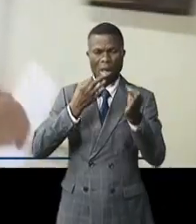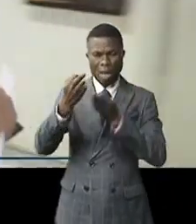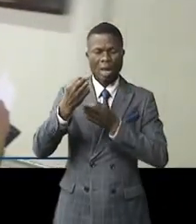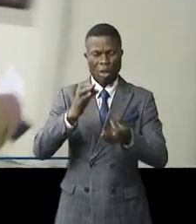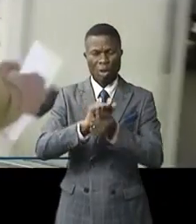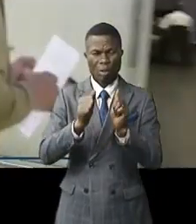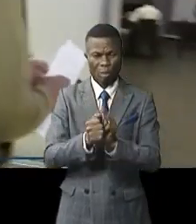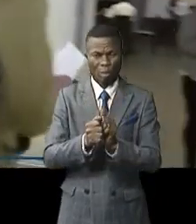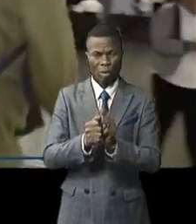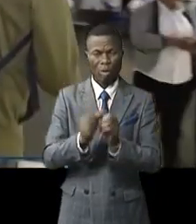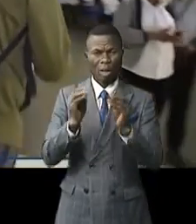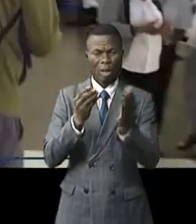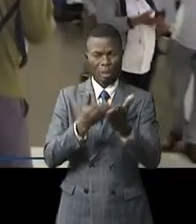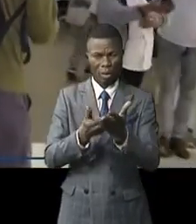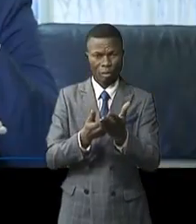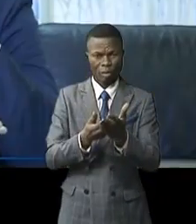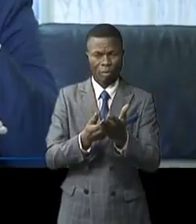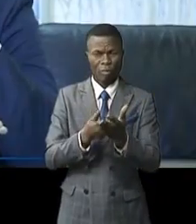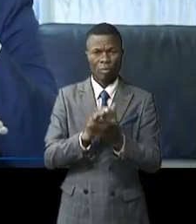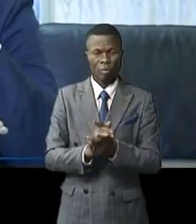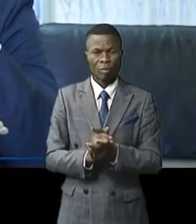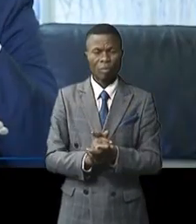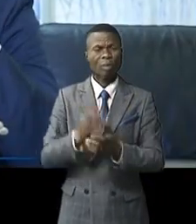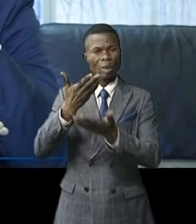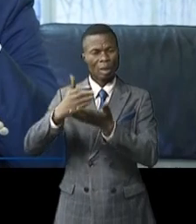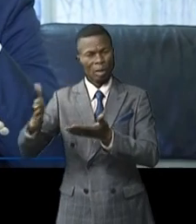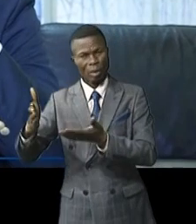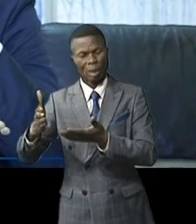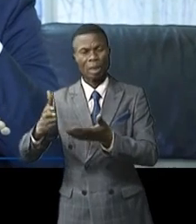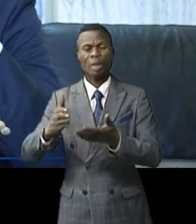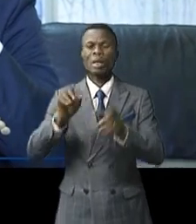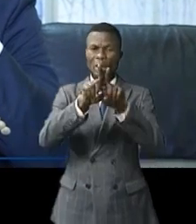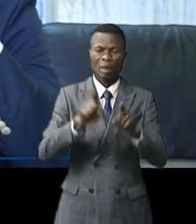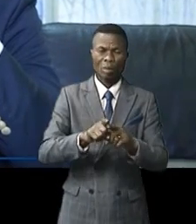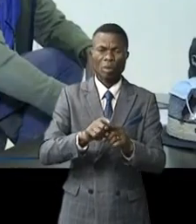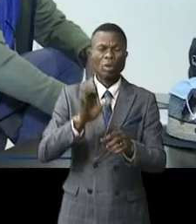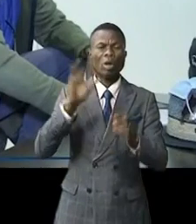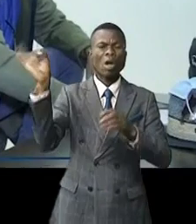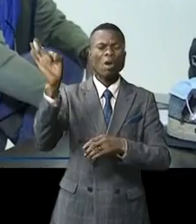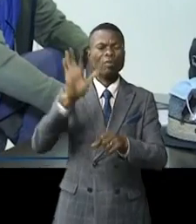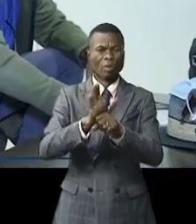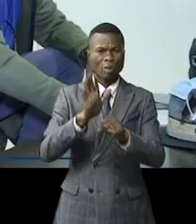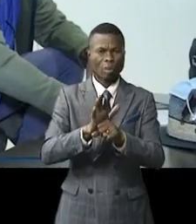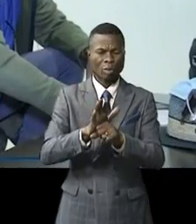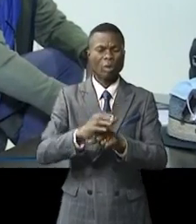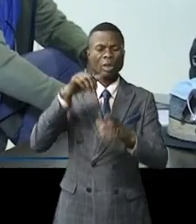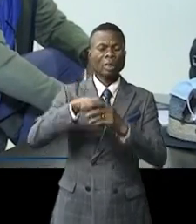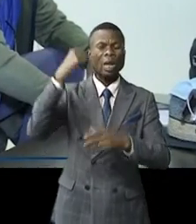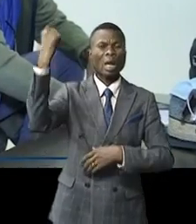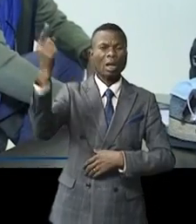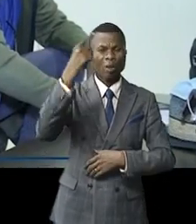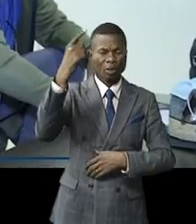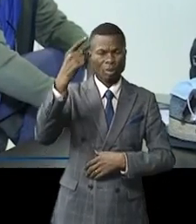retombées pour Olivier Mouchet et Collet, la contrepartie est trébiteur de la densité de forêt, de la biodiversité